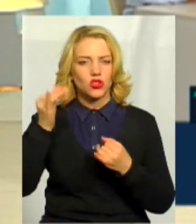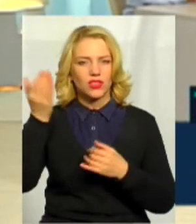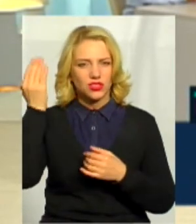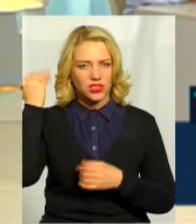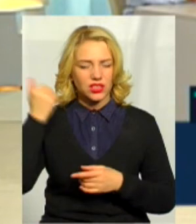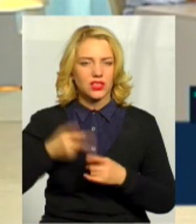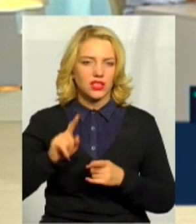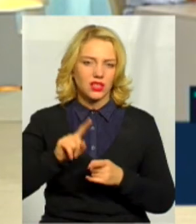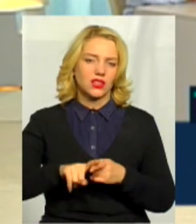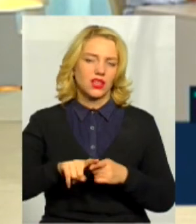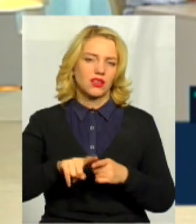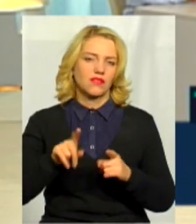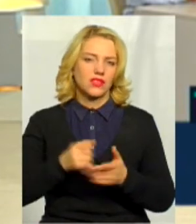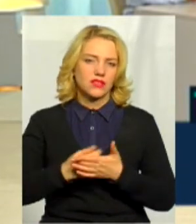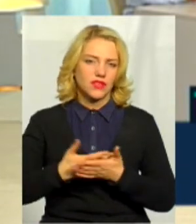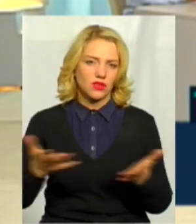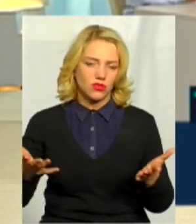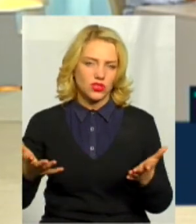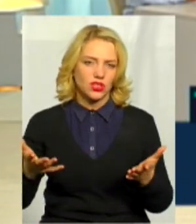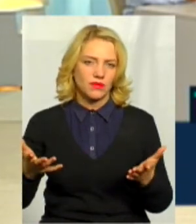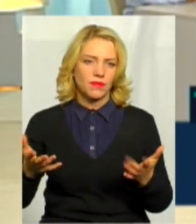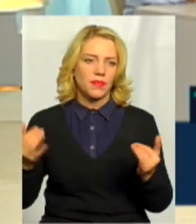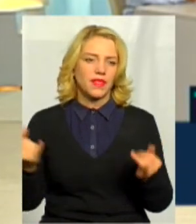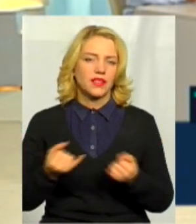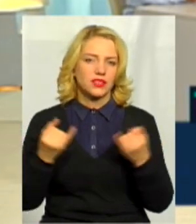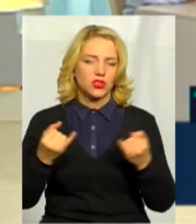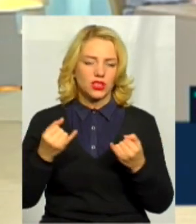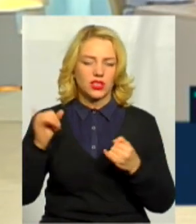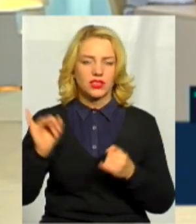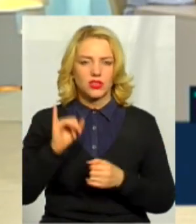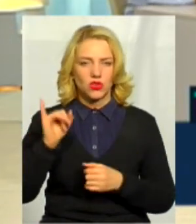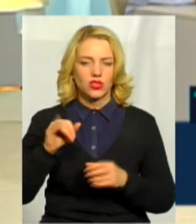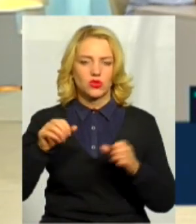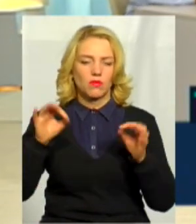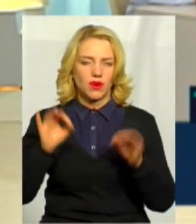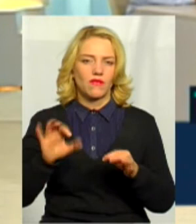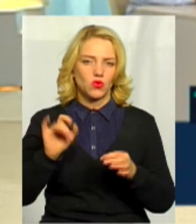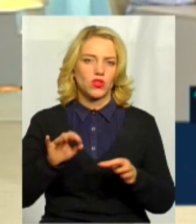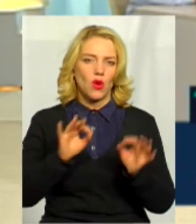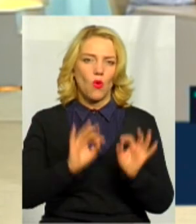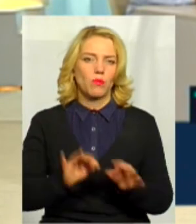Таким чином, висвітлюючи історичну правду і об'єктивність.